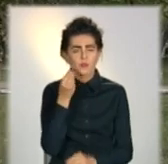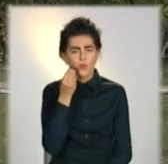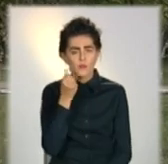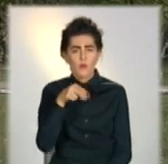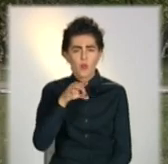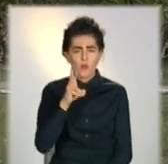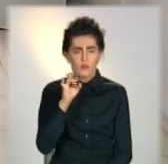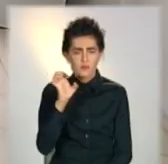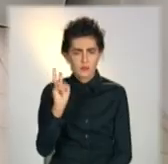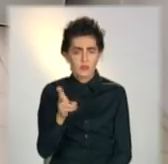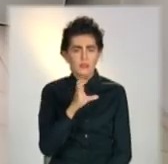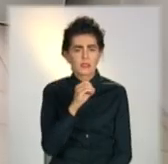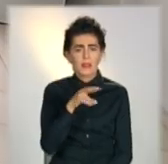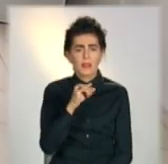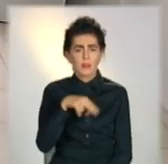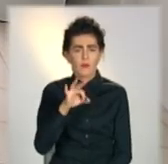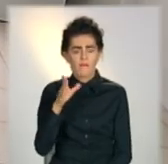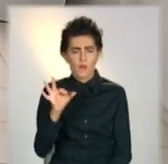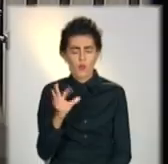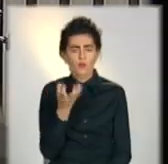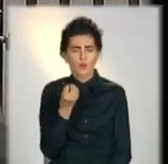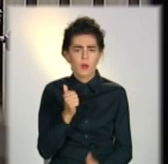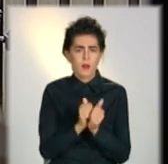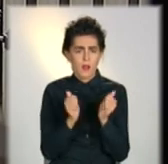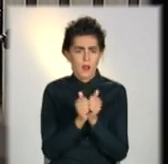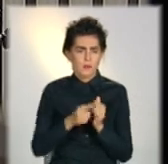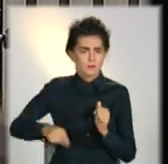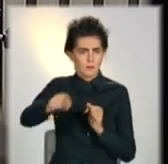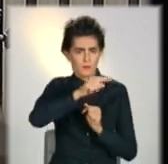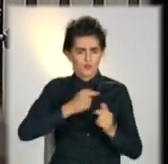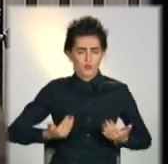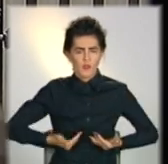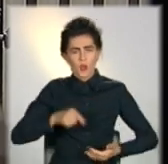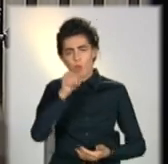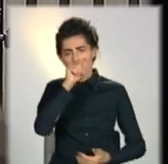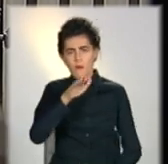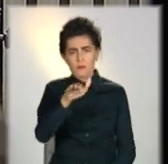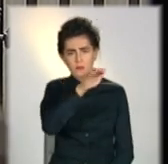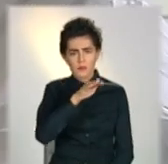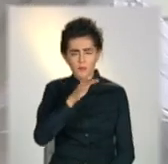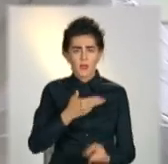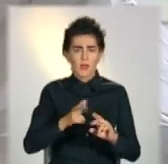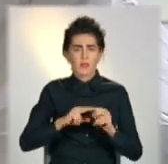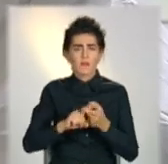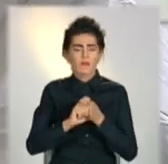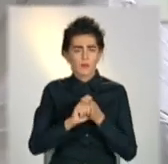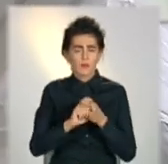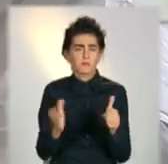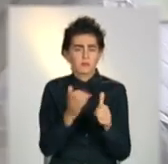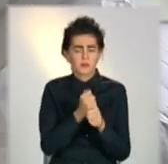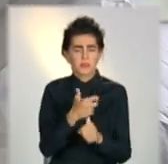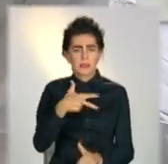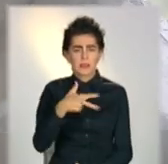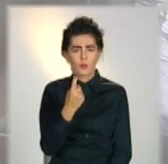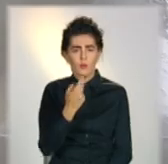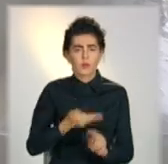Покровську, Селидовому та ще кількох населених пунктах. На Луганщині вірус виявили у 31